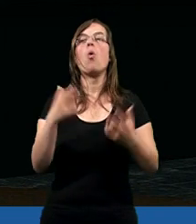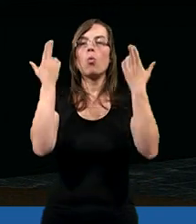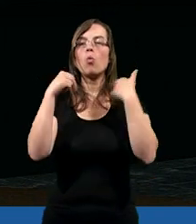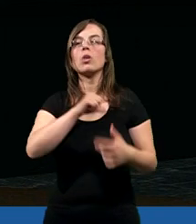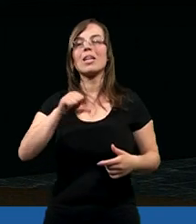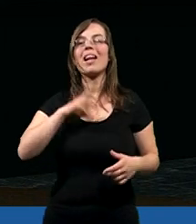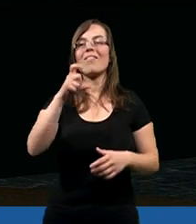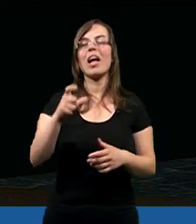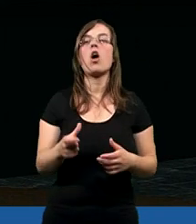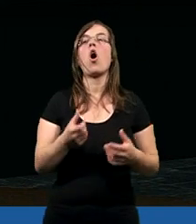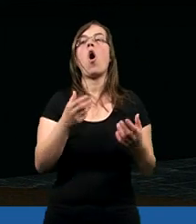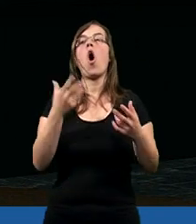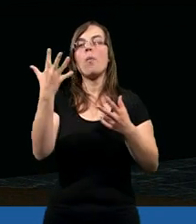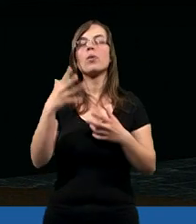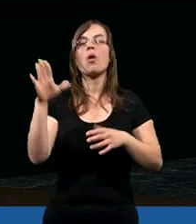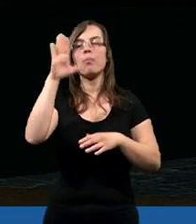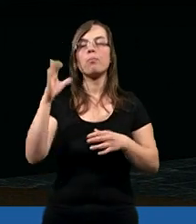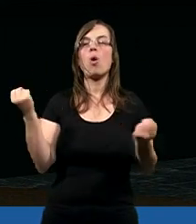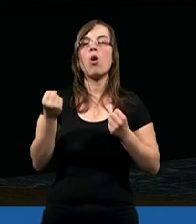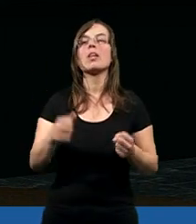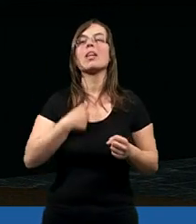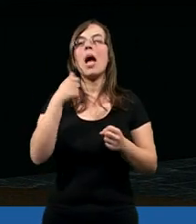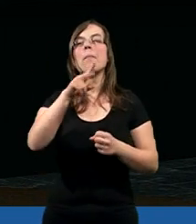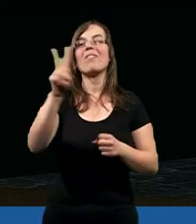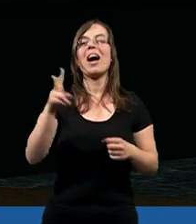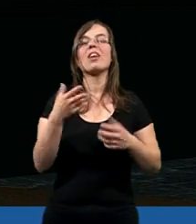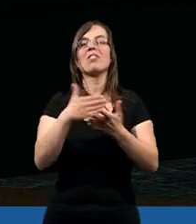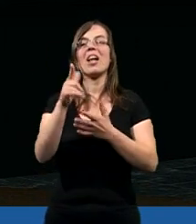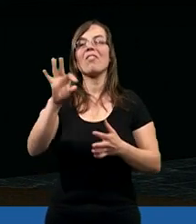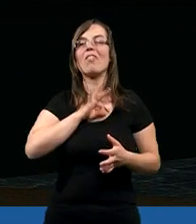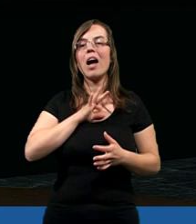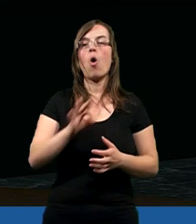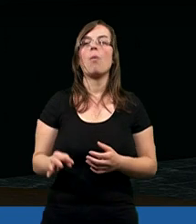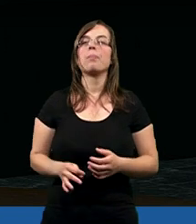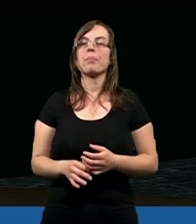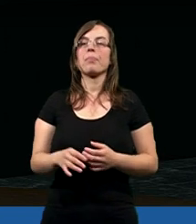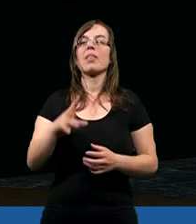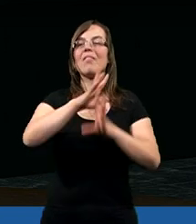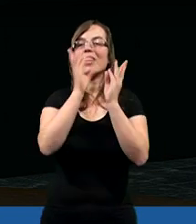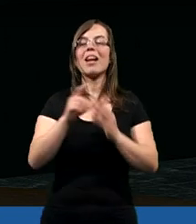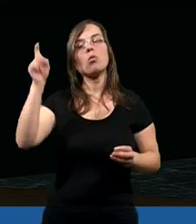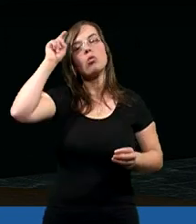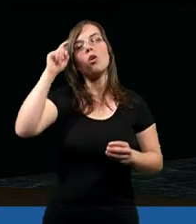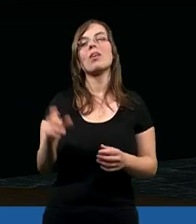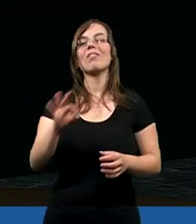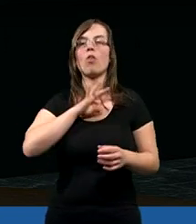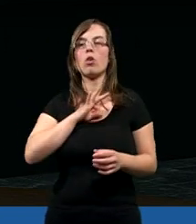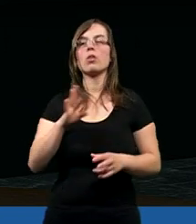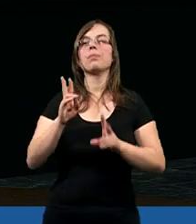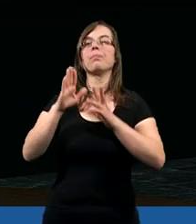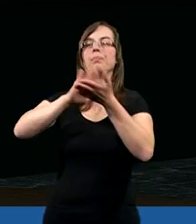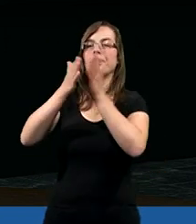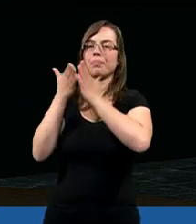Ukuszcie się więc pod mocną ręką Bożą, aby was wywyższył czasu swego. Wszelką troskę